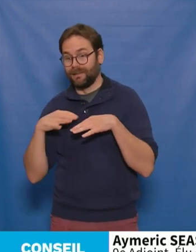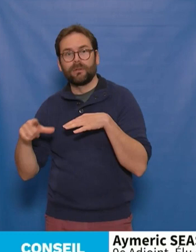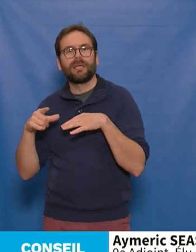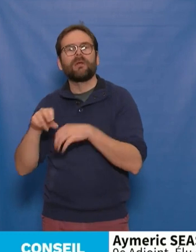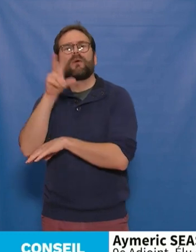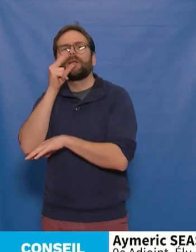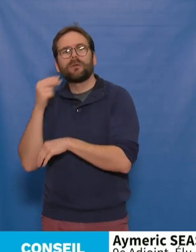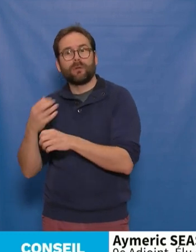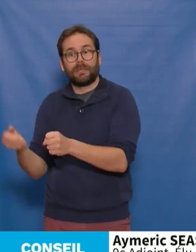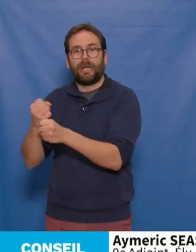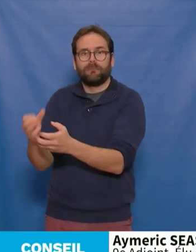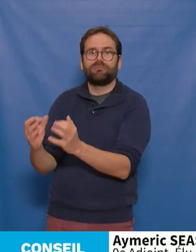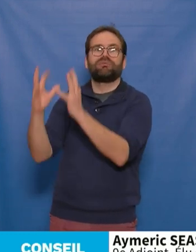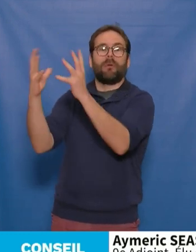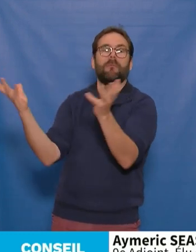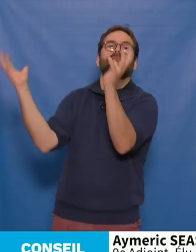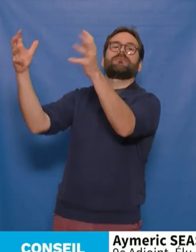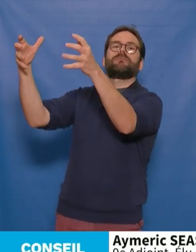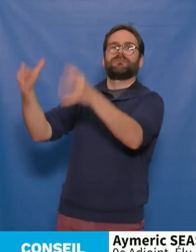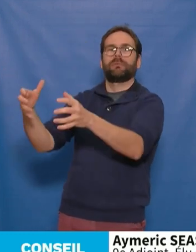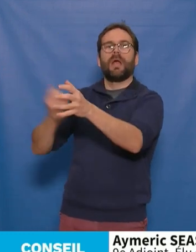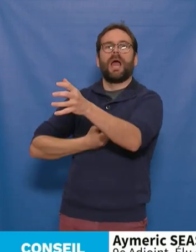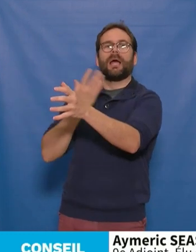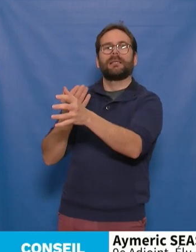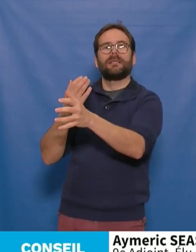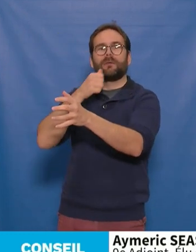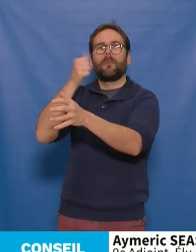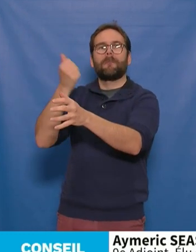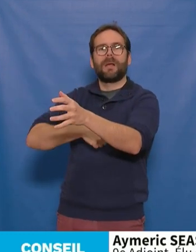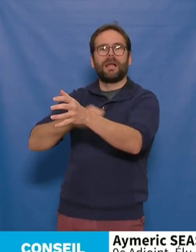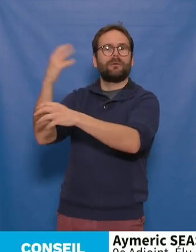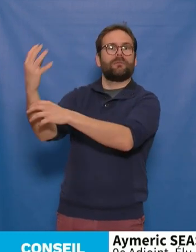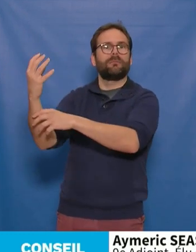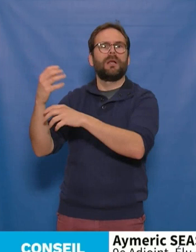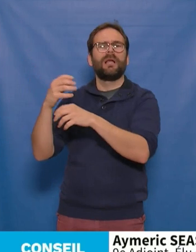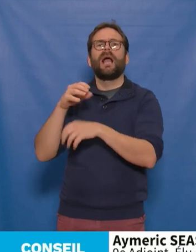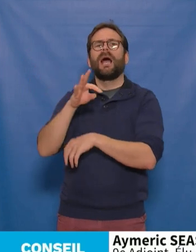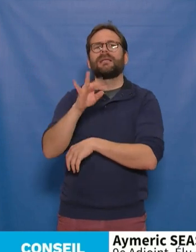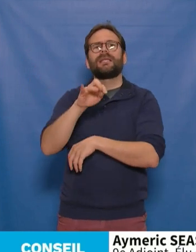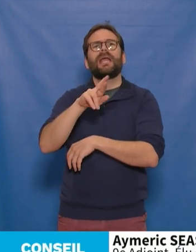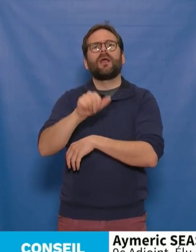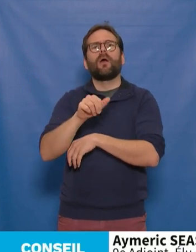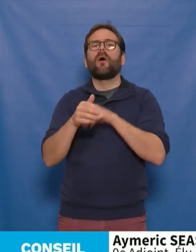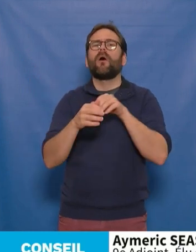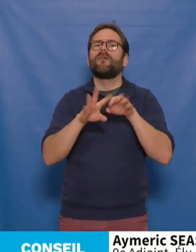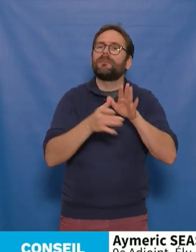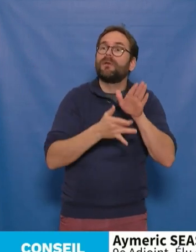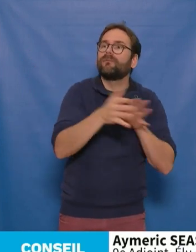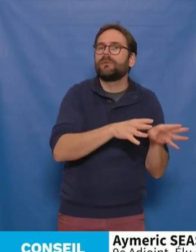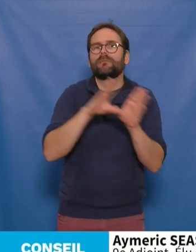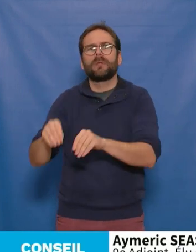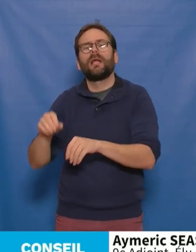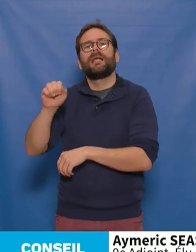à Nantes a installé la magnifique oeuvre de l'artiste belge qui avait fui Téhéran avec sa famille à l'âge de 8 ans, Sanam